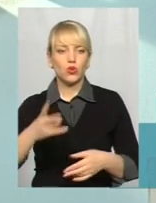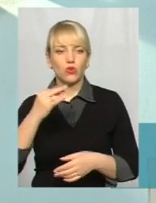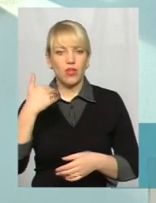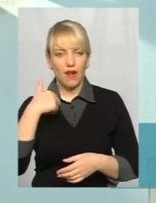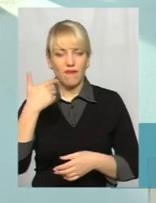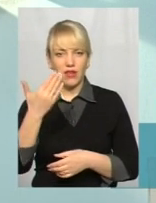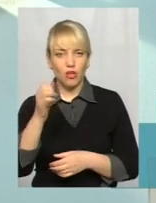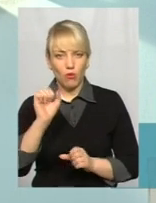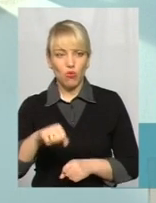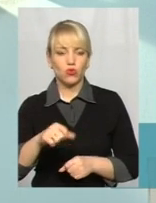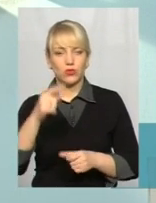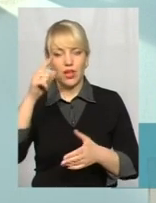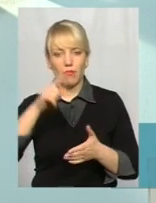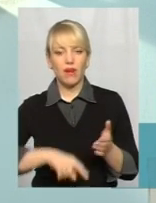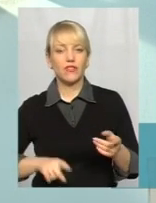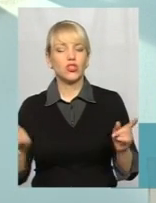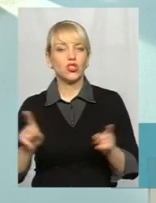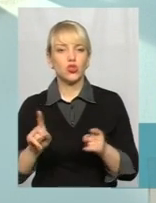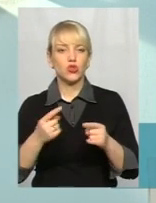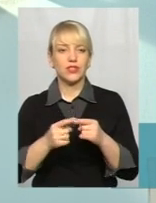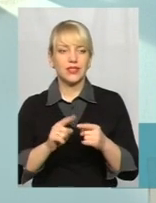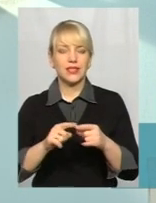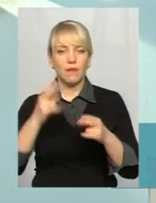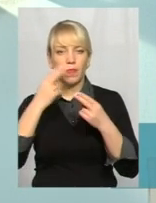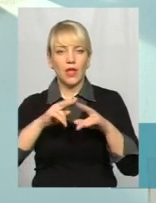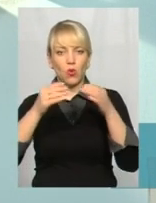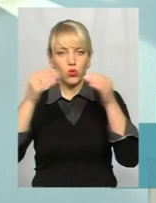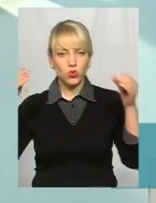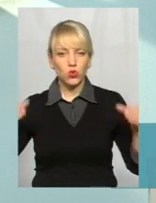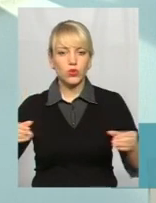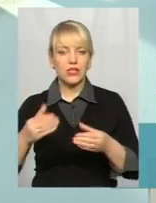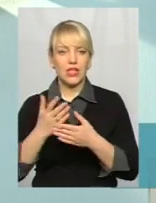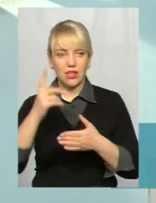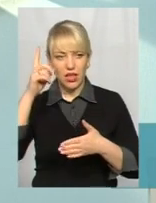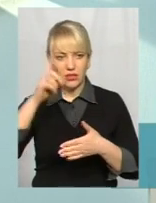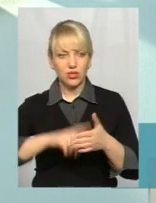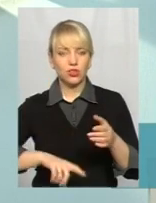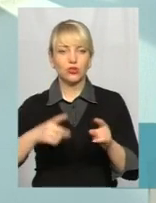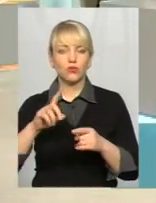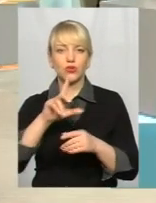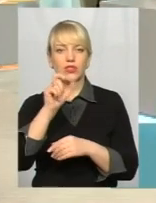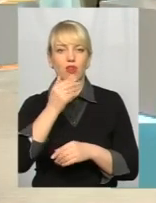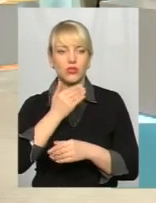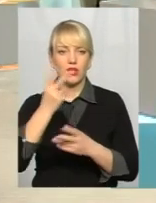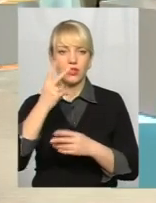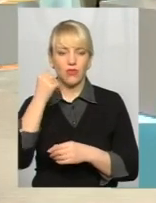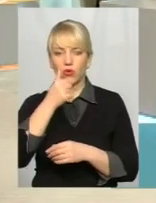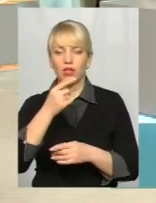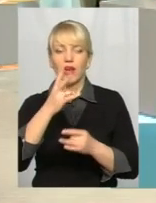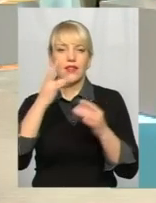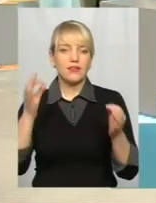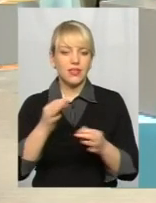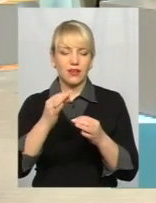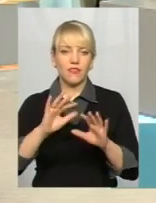все-таки запевнити, що ці конструкції, вони є досить надійними, тому що навіть за останні два роки не було в нас ні одного